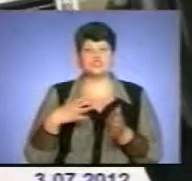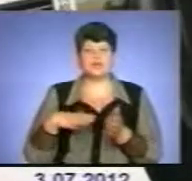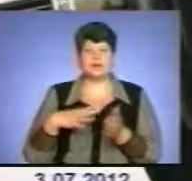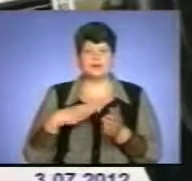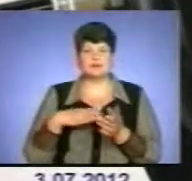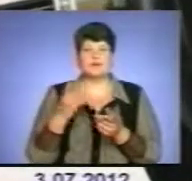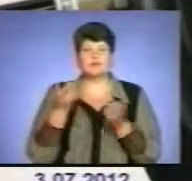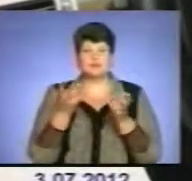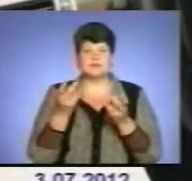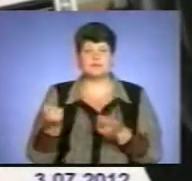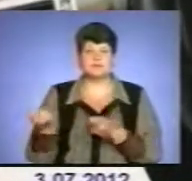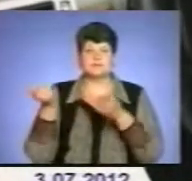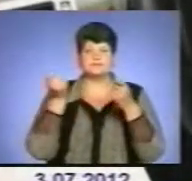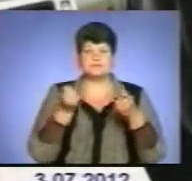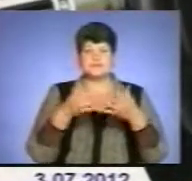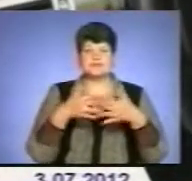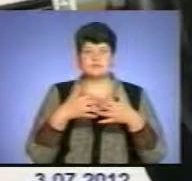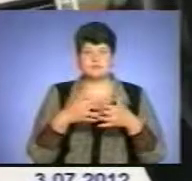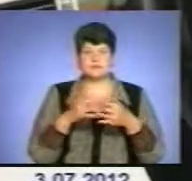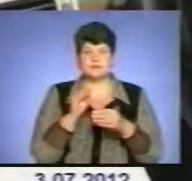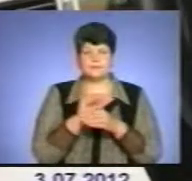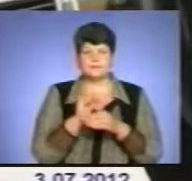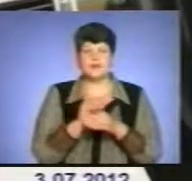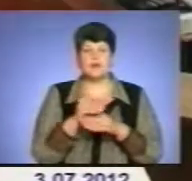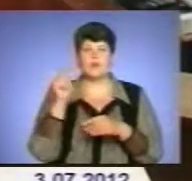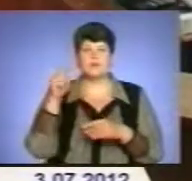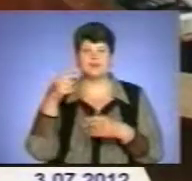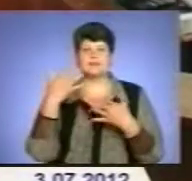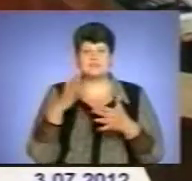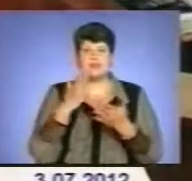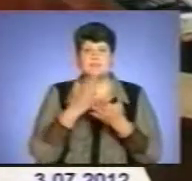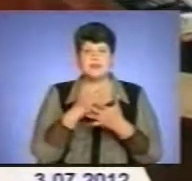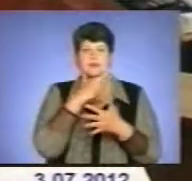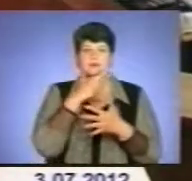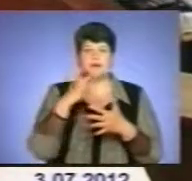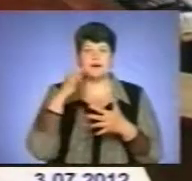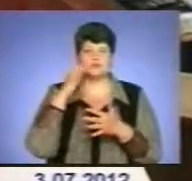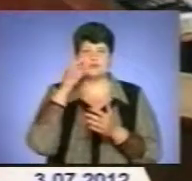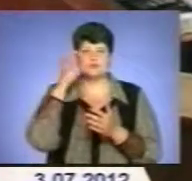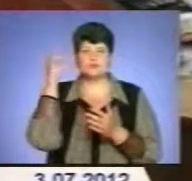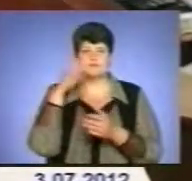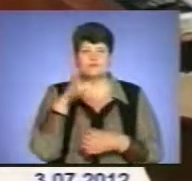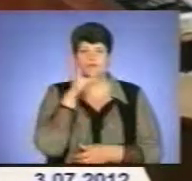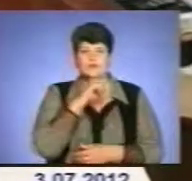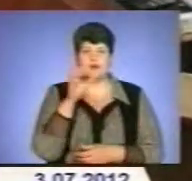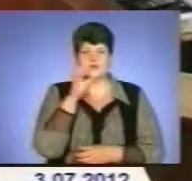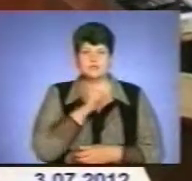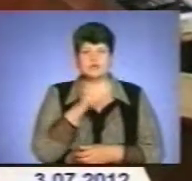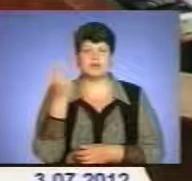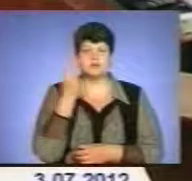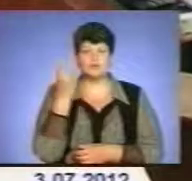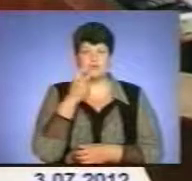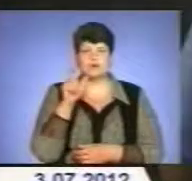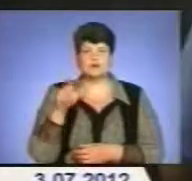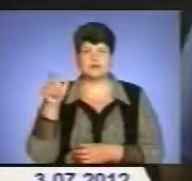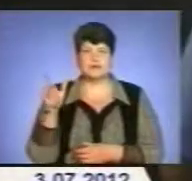необхідних комплектуючих для її ремонту. Як з'ясувалося, луганчани вже мали чималий кримінальний досвід у вчиненні майнових злочинів. Двоє підозрюваних